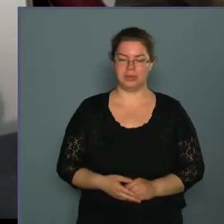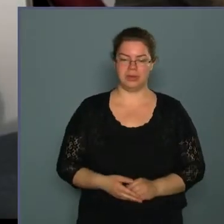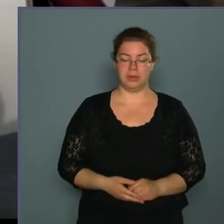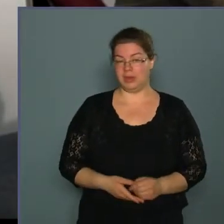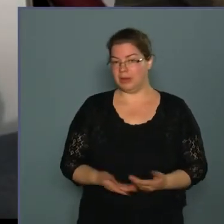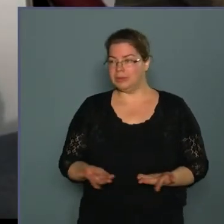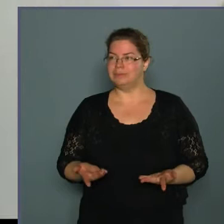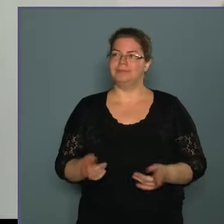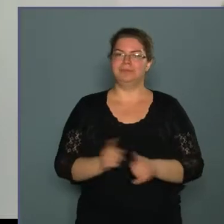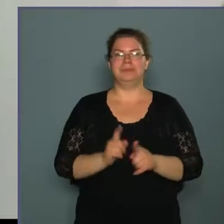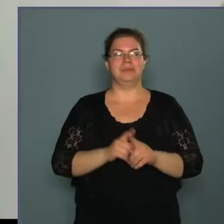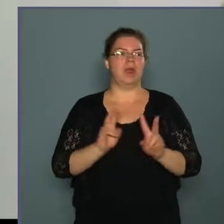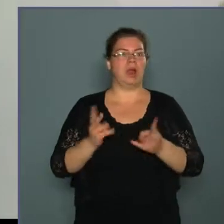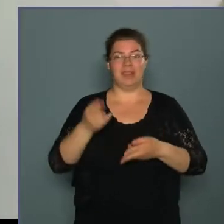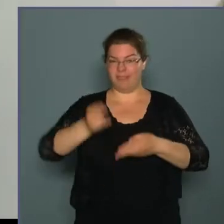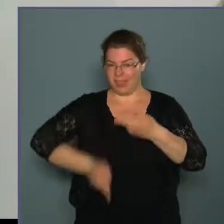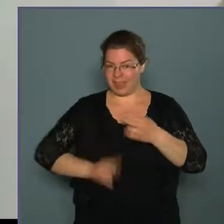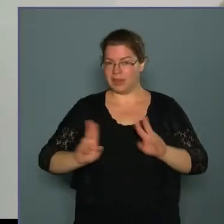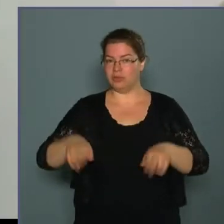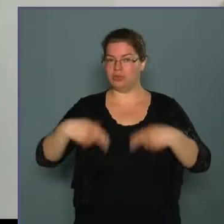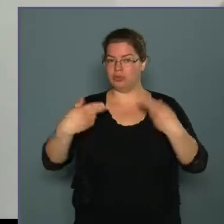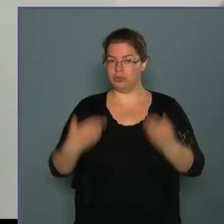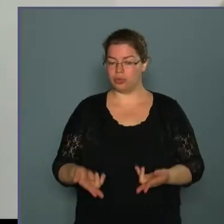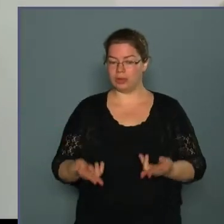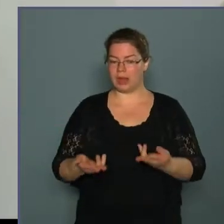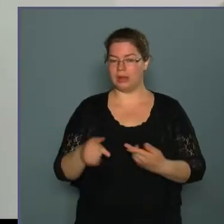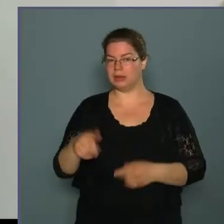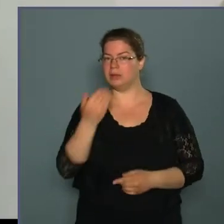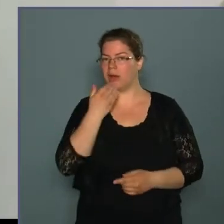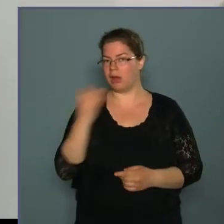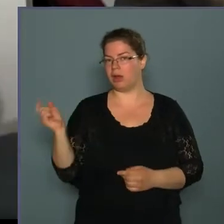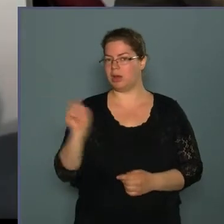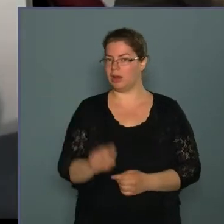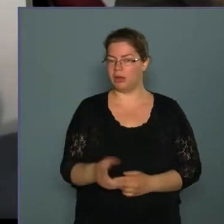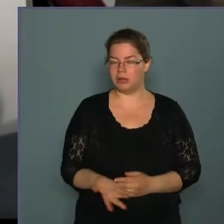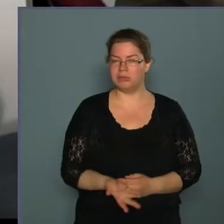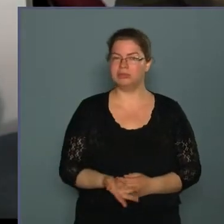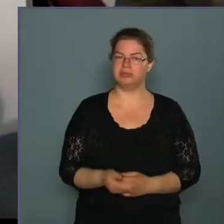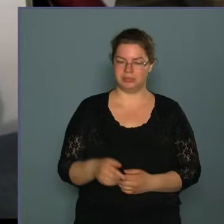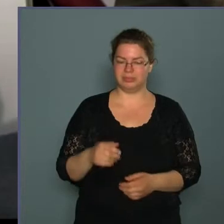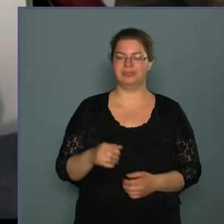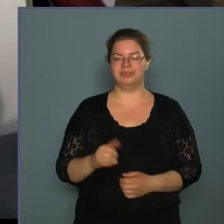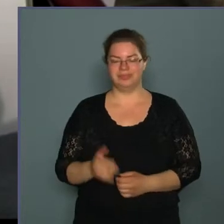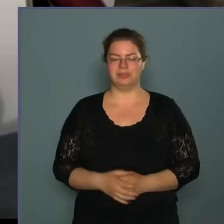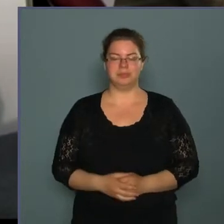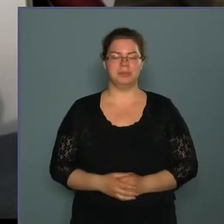végez, és aztán utána pedig itt óhajt elhelyezkedni ez a kategória.